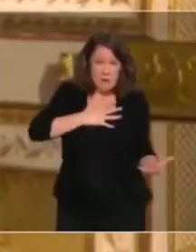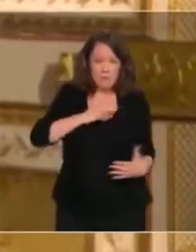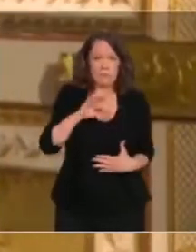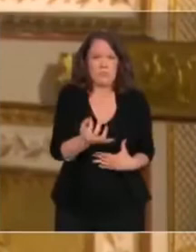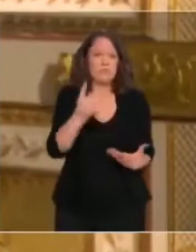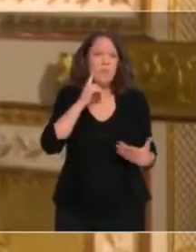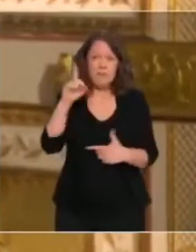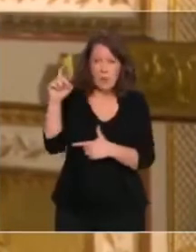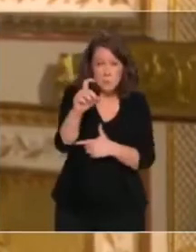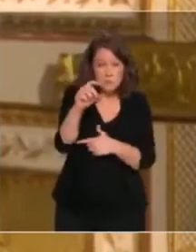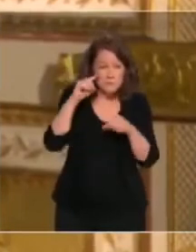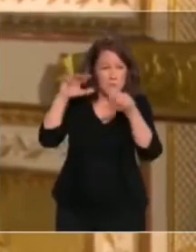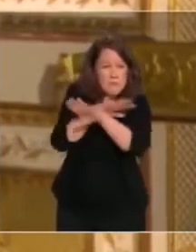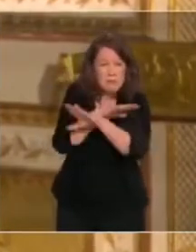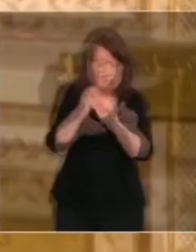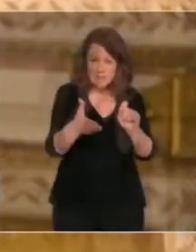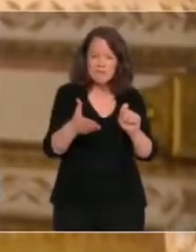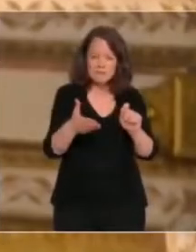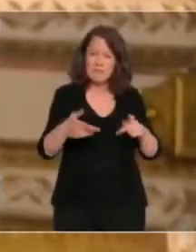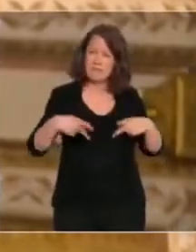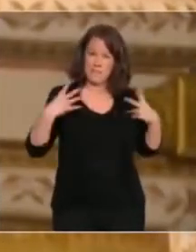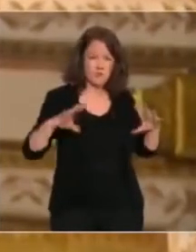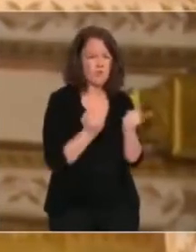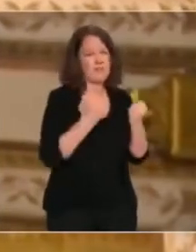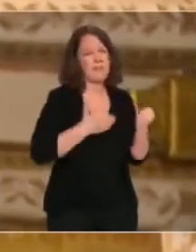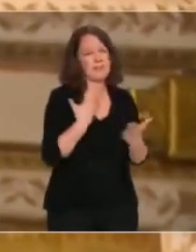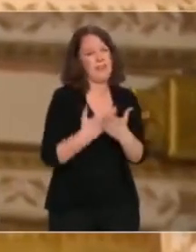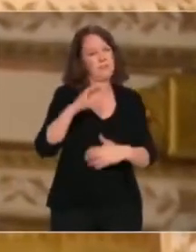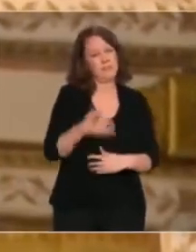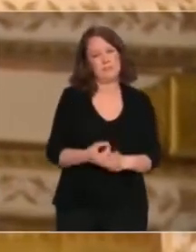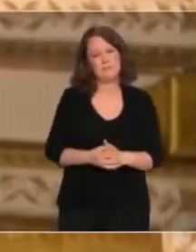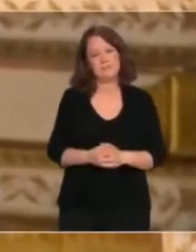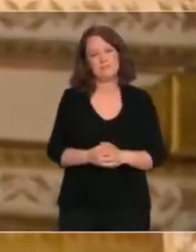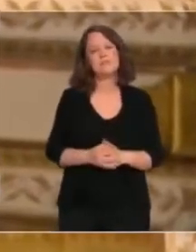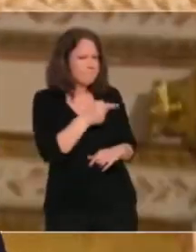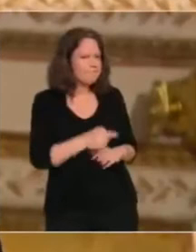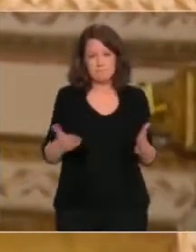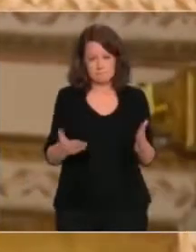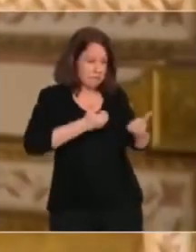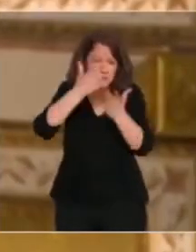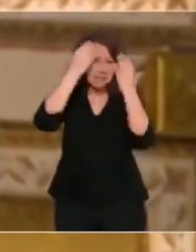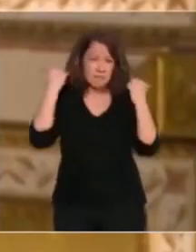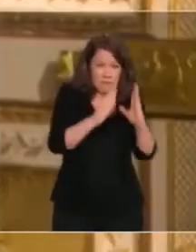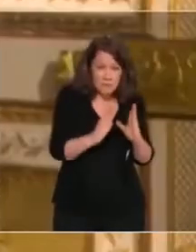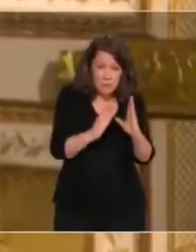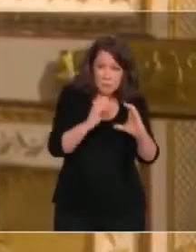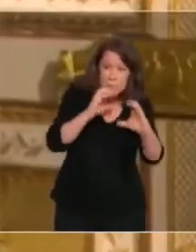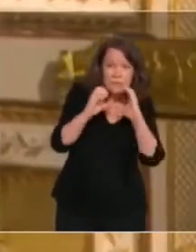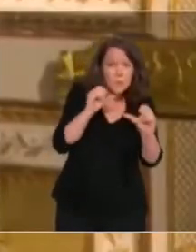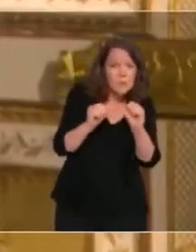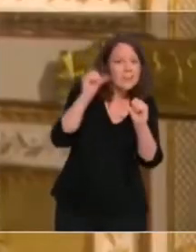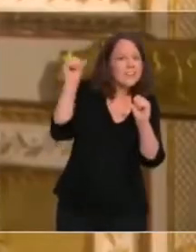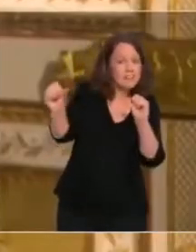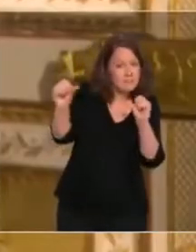redoutable, invisible, imprévisible. C'est pour cela que le travail doit être battu pour apprendre,